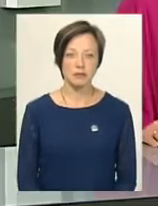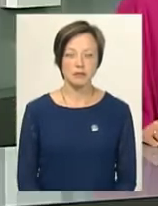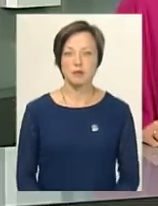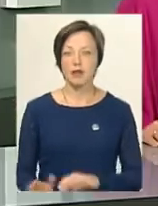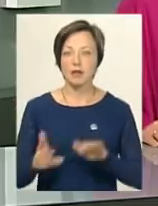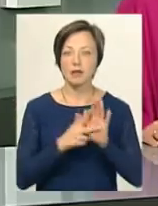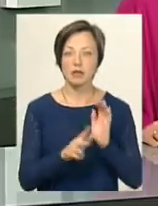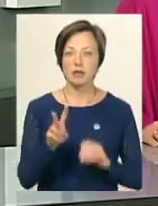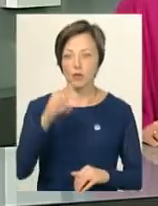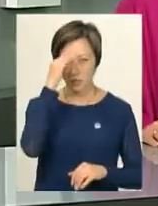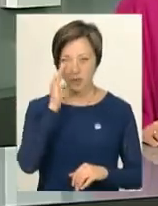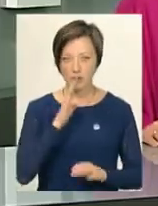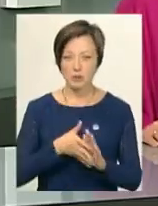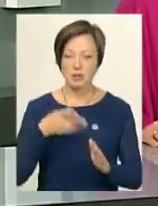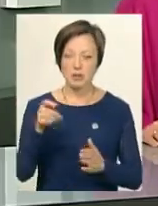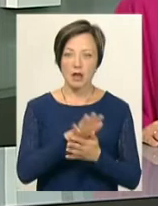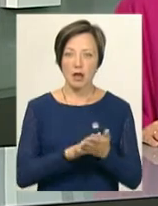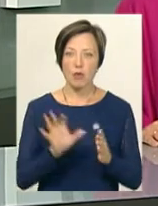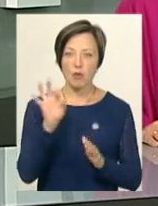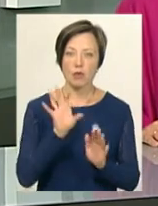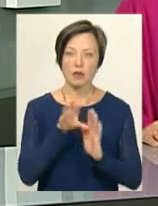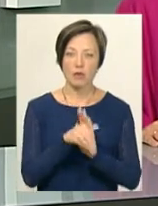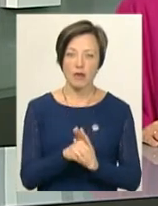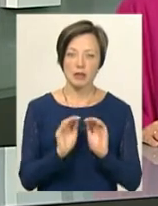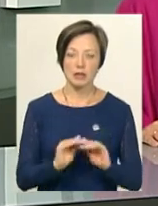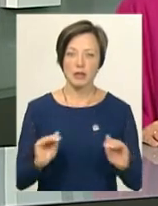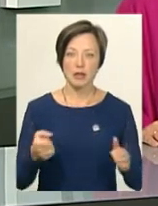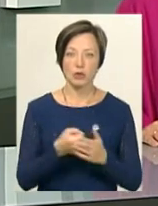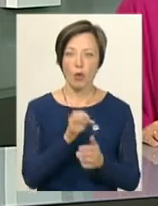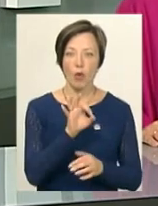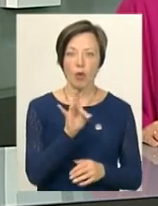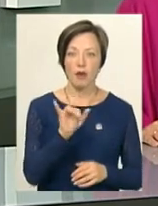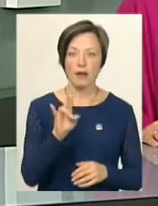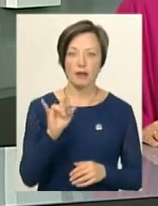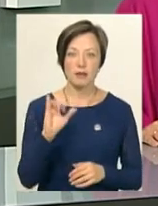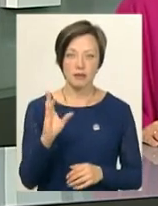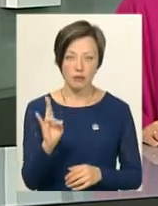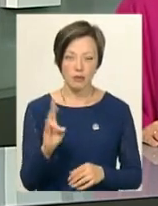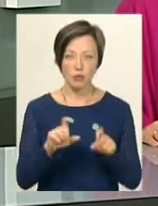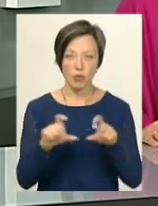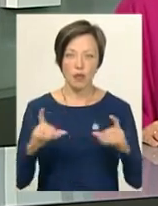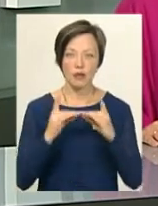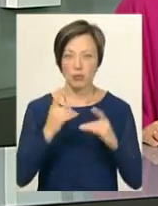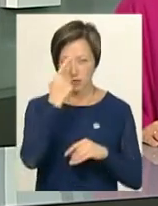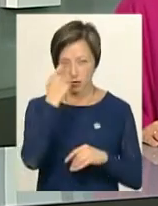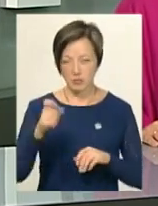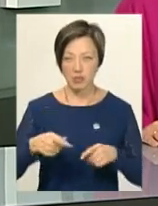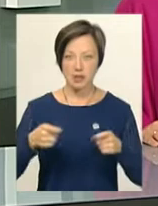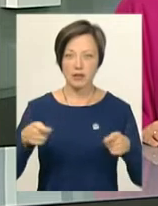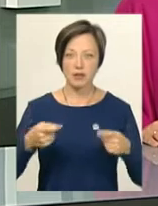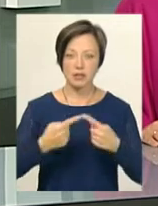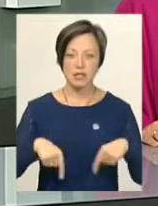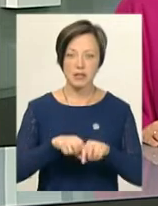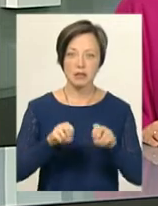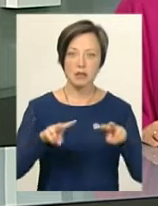82 батьків подали заяви про зарахування їхніх дітей до Ориненської школи-інтернату. Про це повідомила завідувач сектору